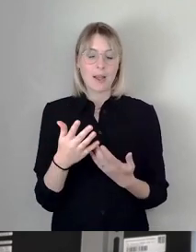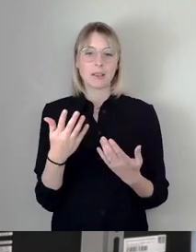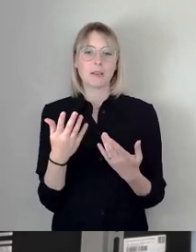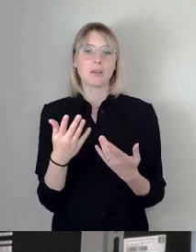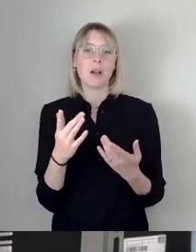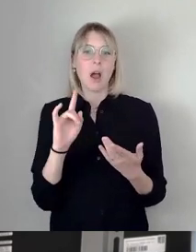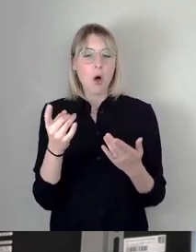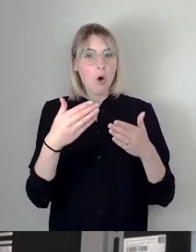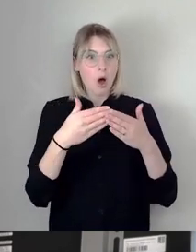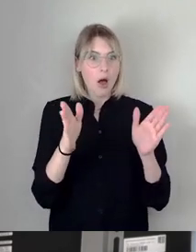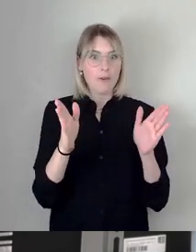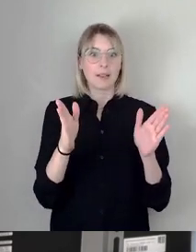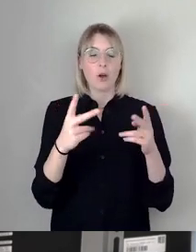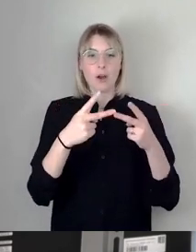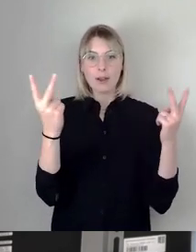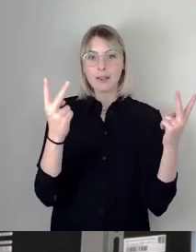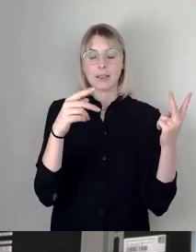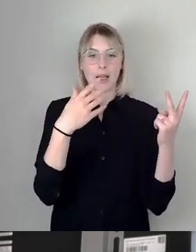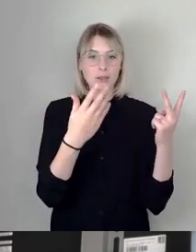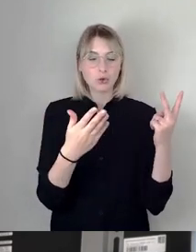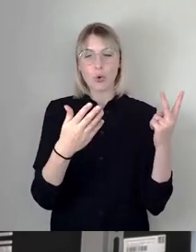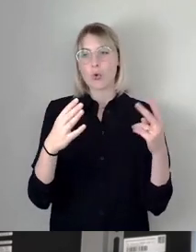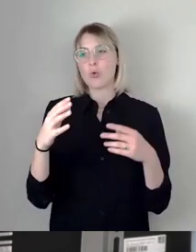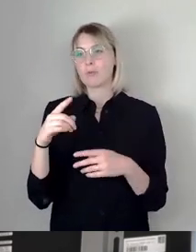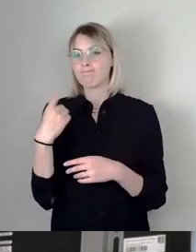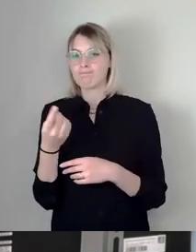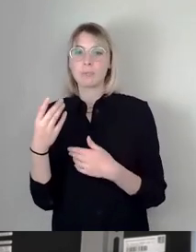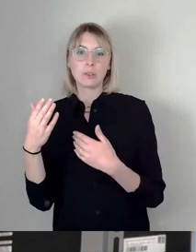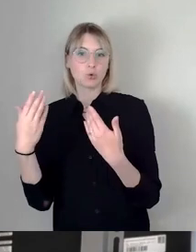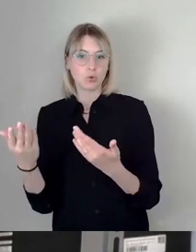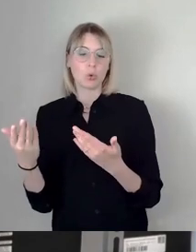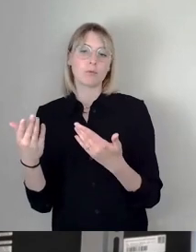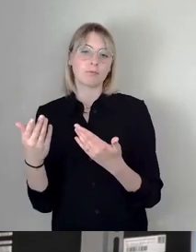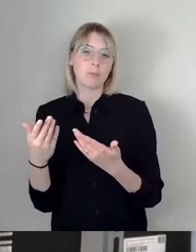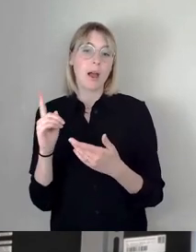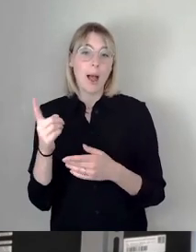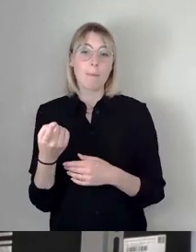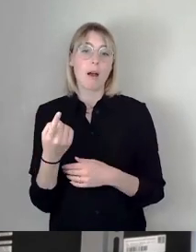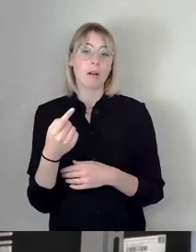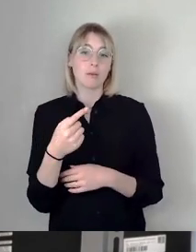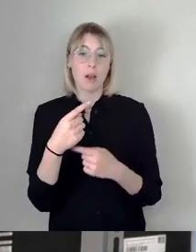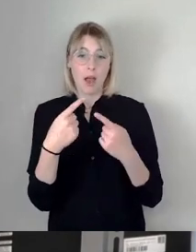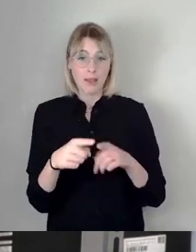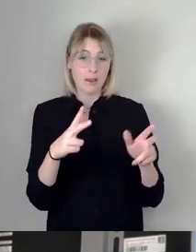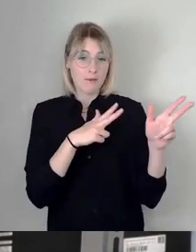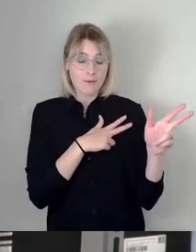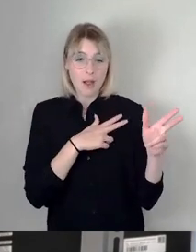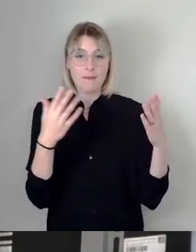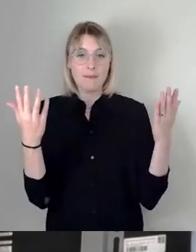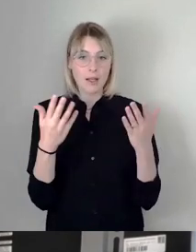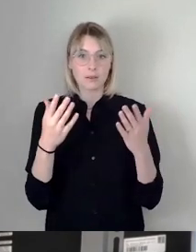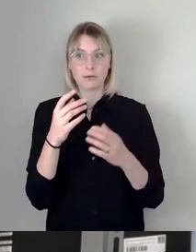Öffentlichkeit das zentrale Bild des Stadtrates bestimmen. Es gibt aber auch eine andere Wahrheit, die viel zu oft vergessen wird.